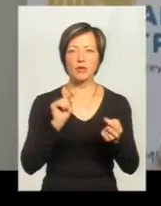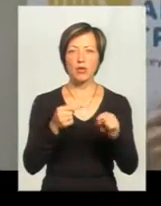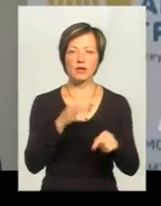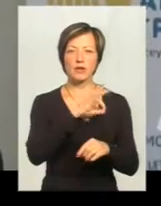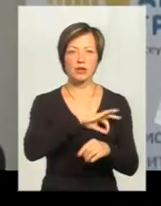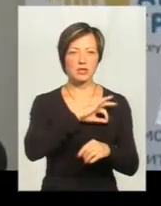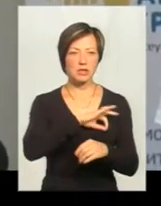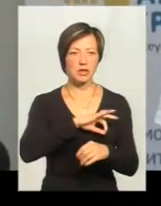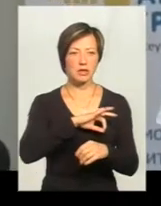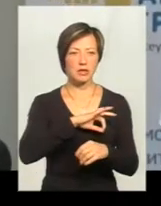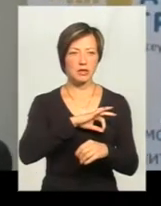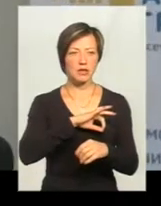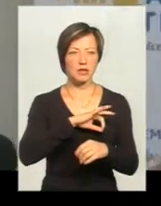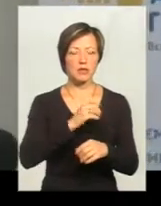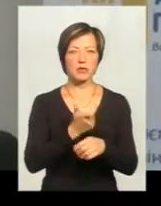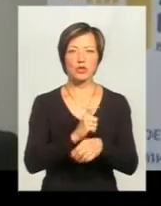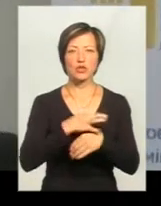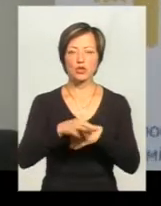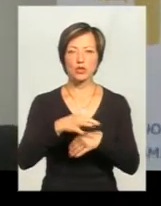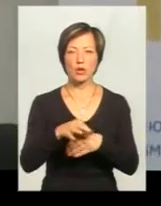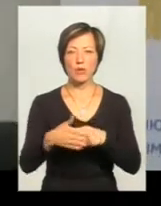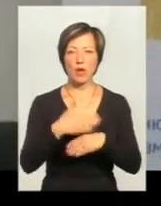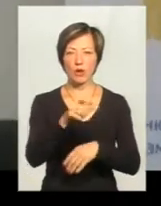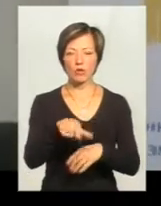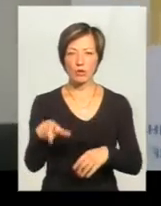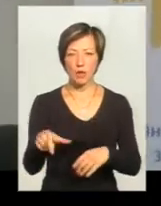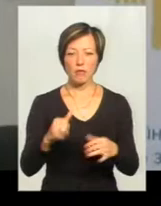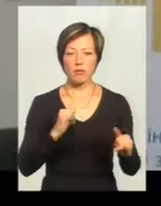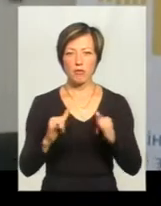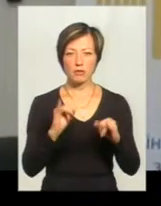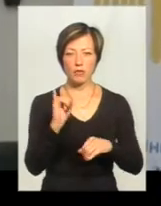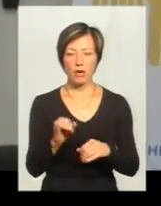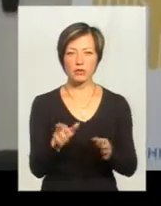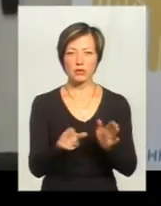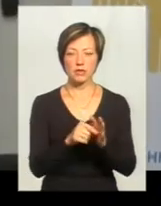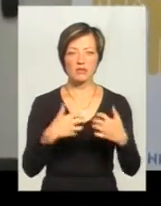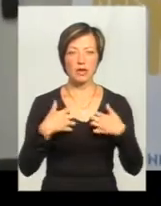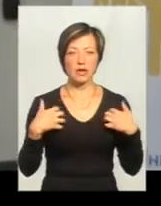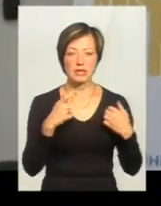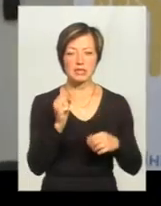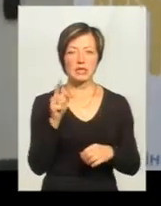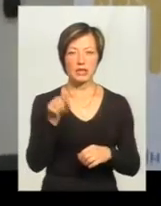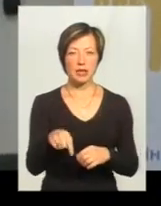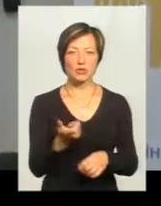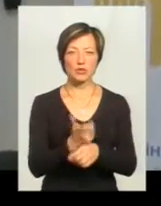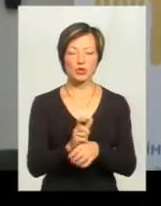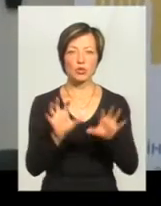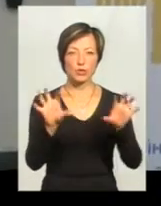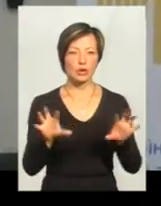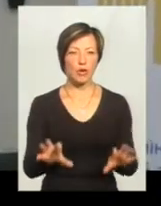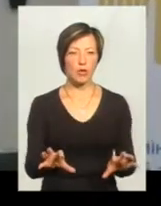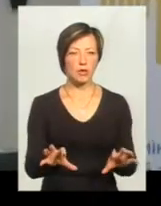більш жорстокі покарання для людей, які жорстоко поводяться з тваринами, за те, щоб більш узаконити